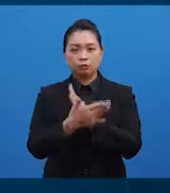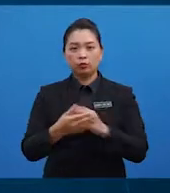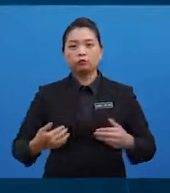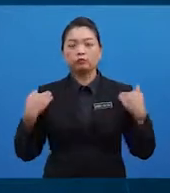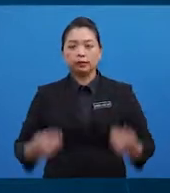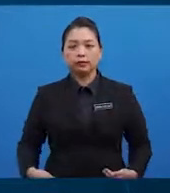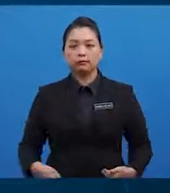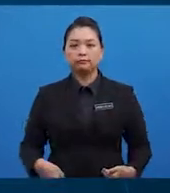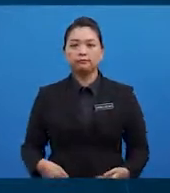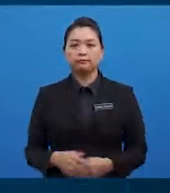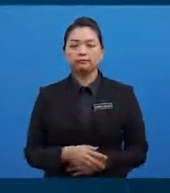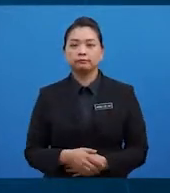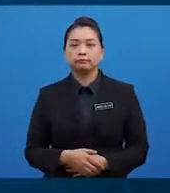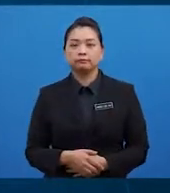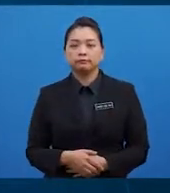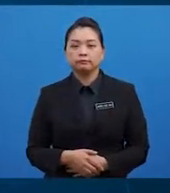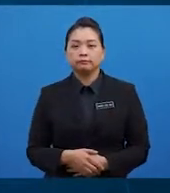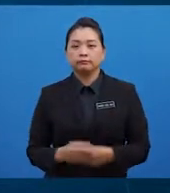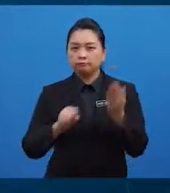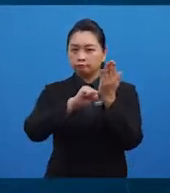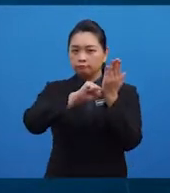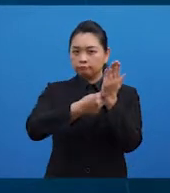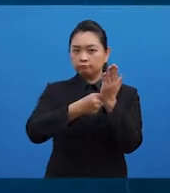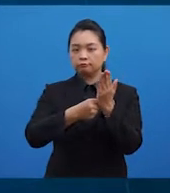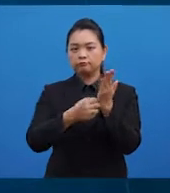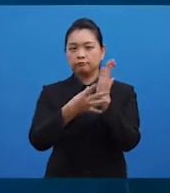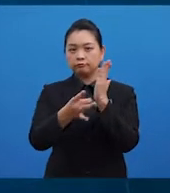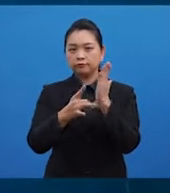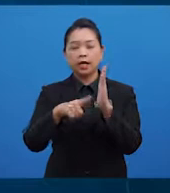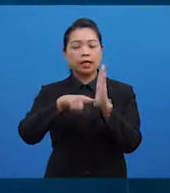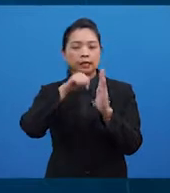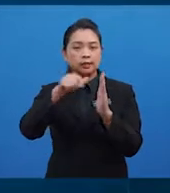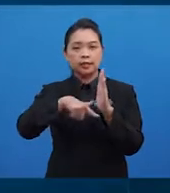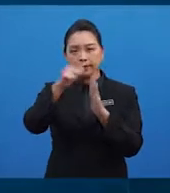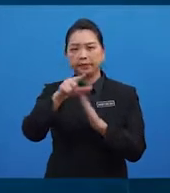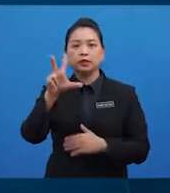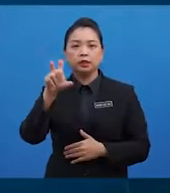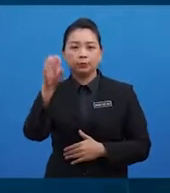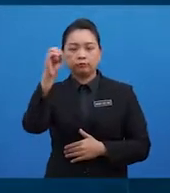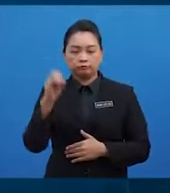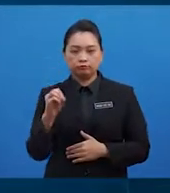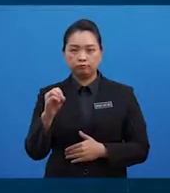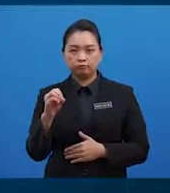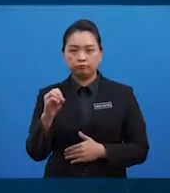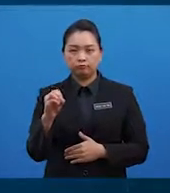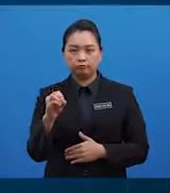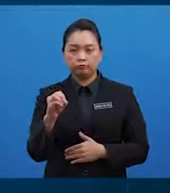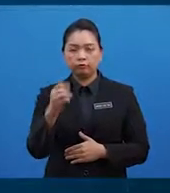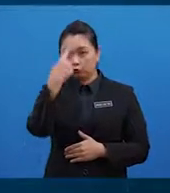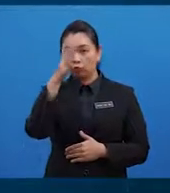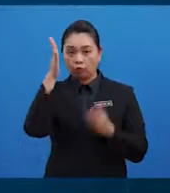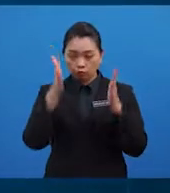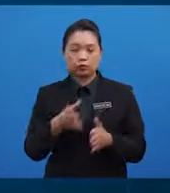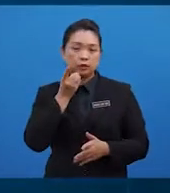Disyorkan pengambilan sumber lemak tidak melebihi 30% daripada jumlah